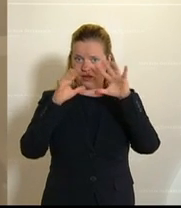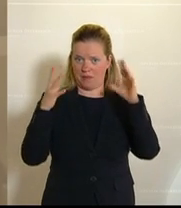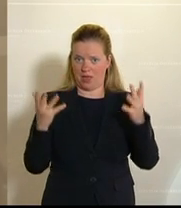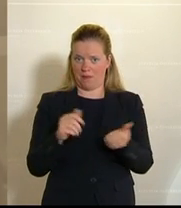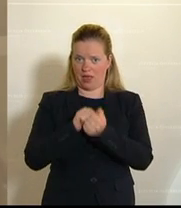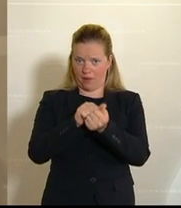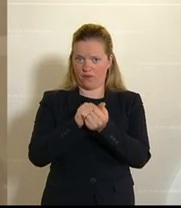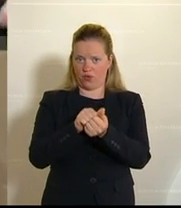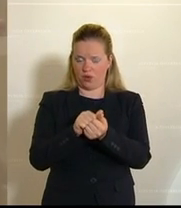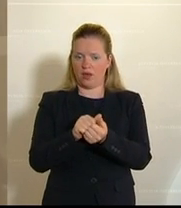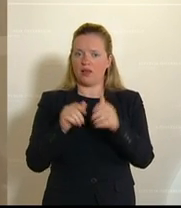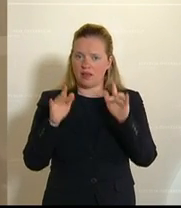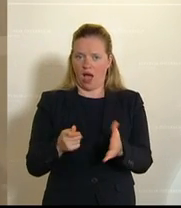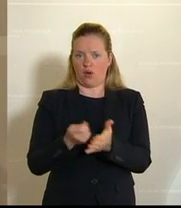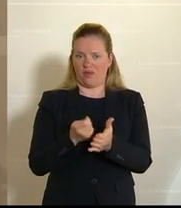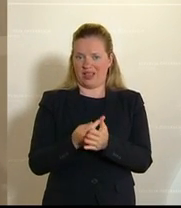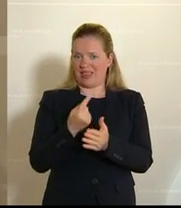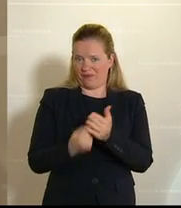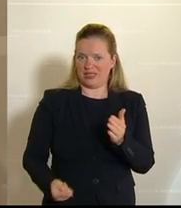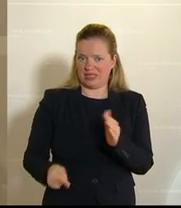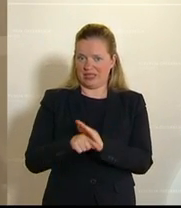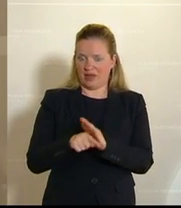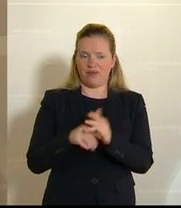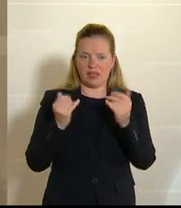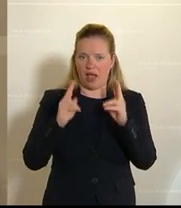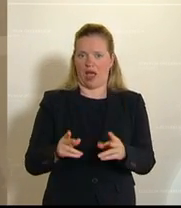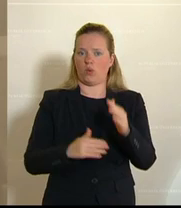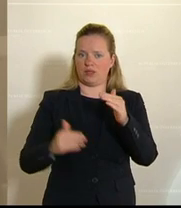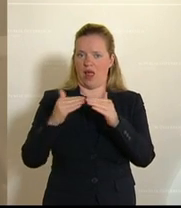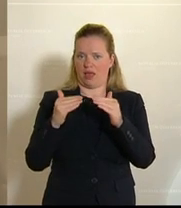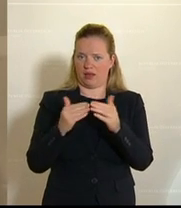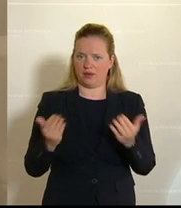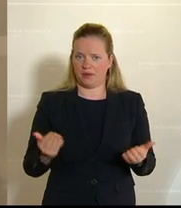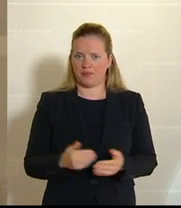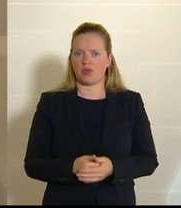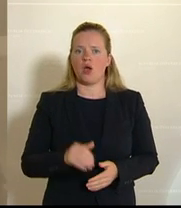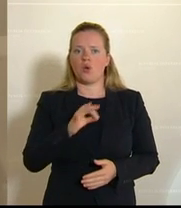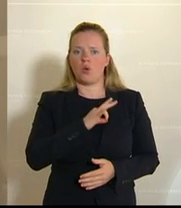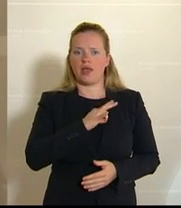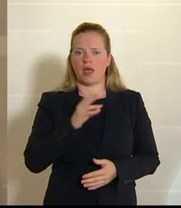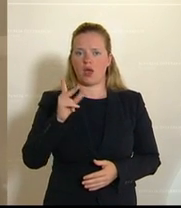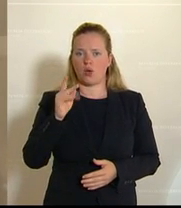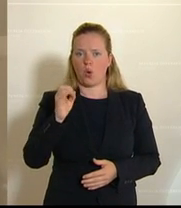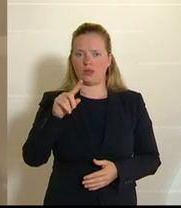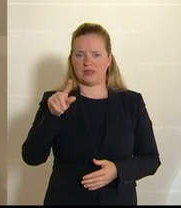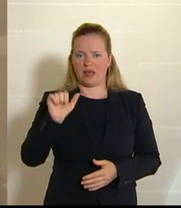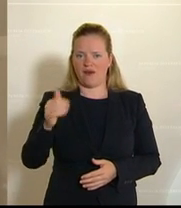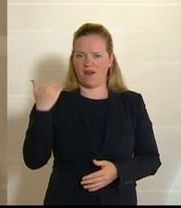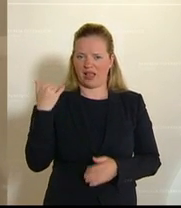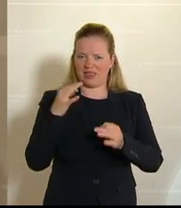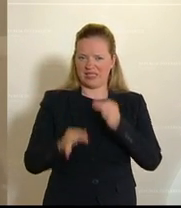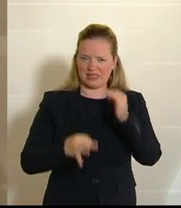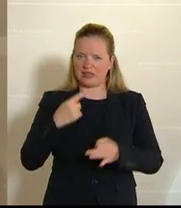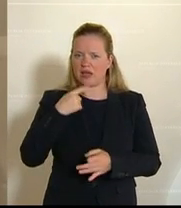sind, die jetzt eben entstanden sind, die Defizite, wie werden wir die ausgleichen? Da möchte ich schon beim Kollegen Kotzer, der eben am Dienstag gemeint hat, wir müssen